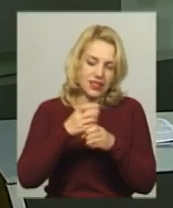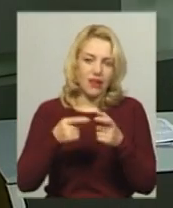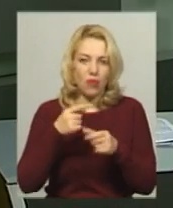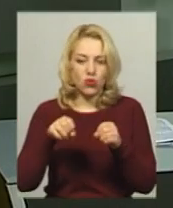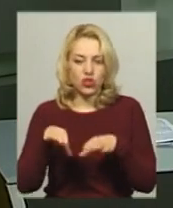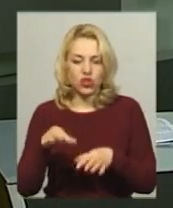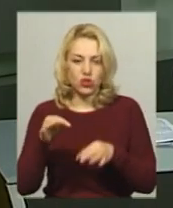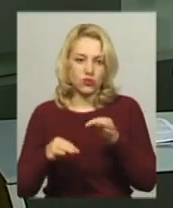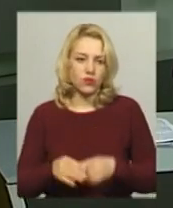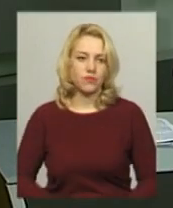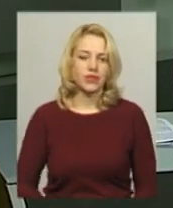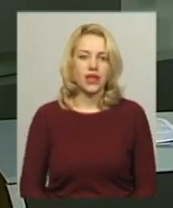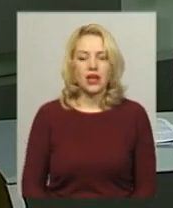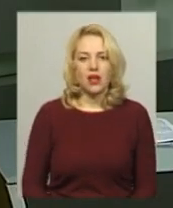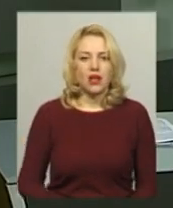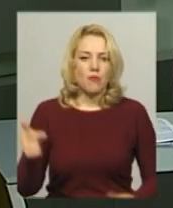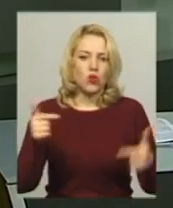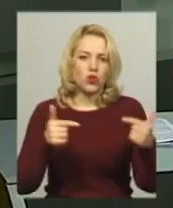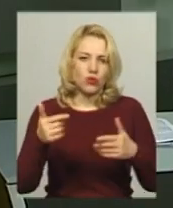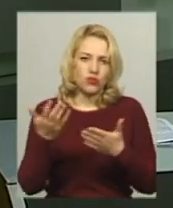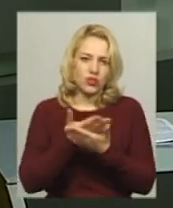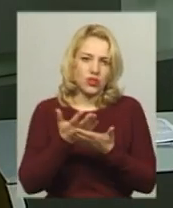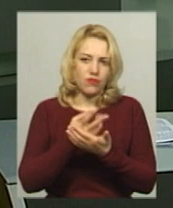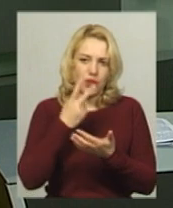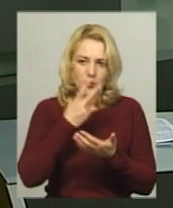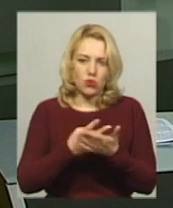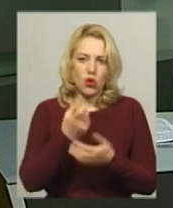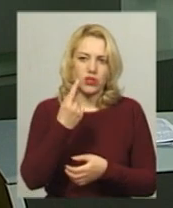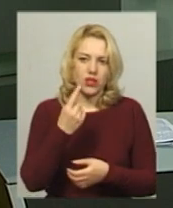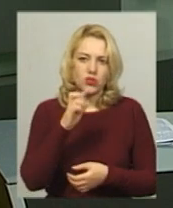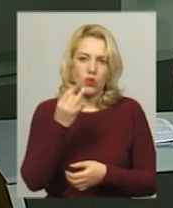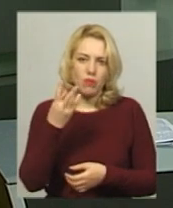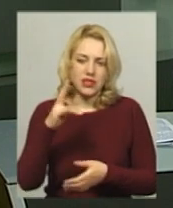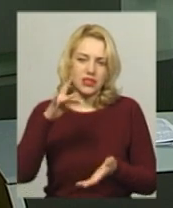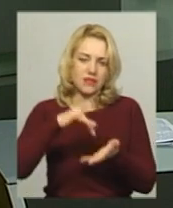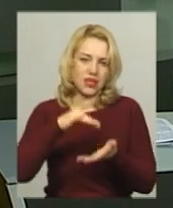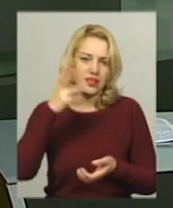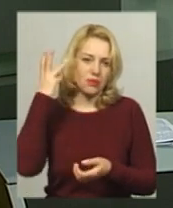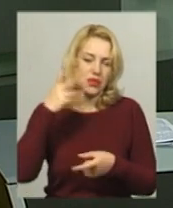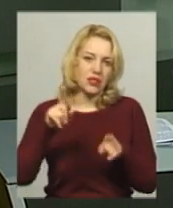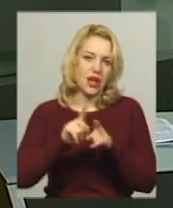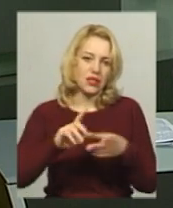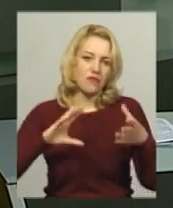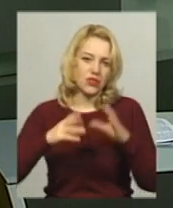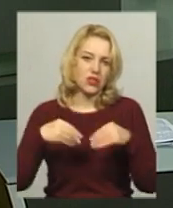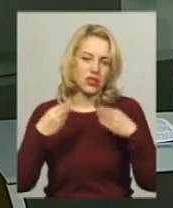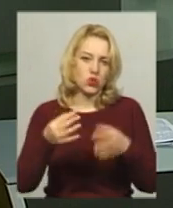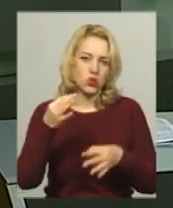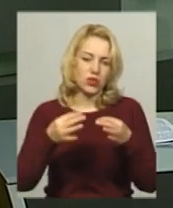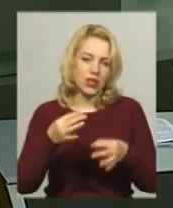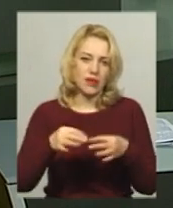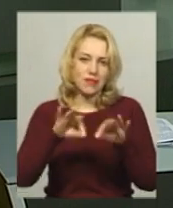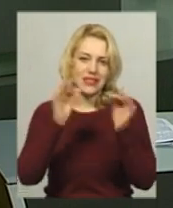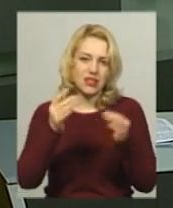Фільм порнографічного змісту демонстрували 11 березня у центрі Хмельницького. Такий висновок надала судово-мистецтвознавча